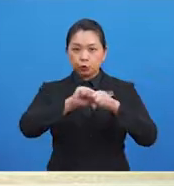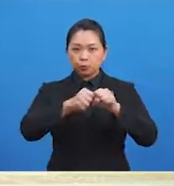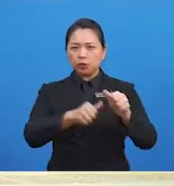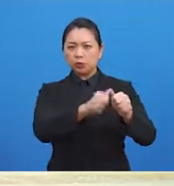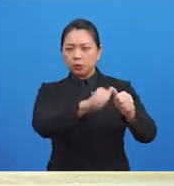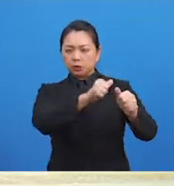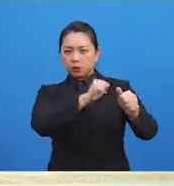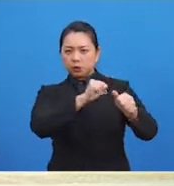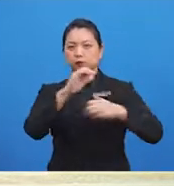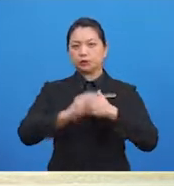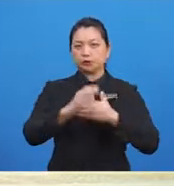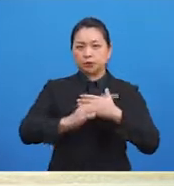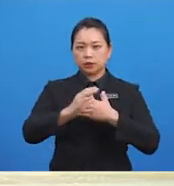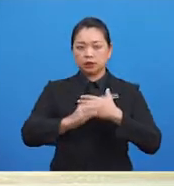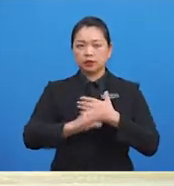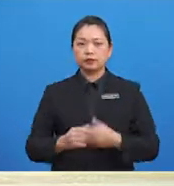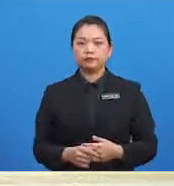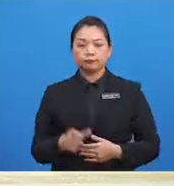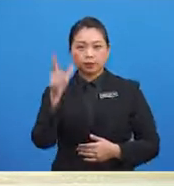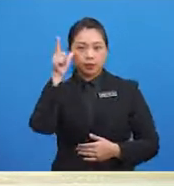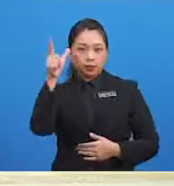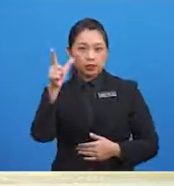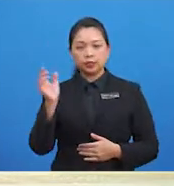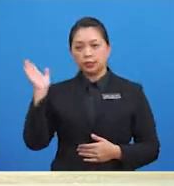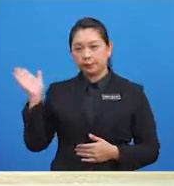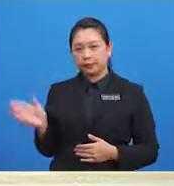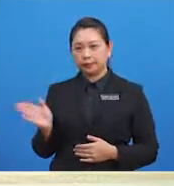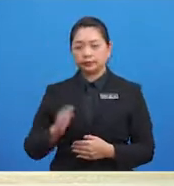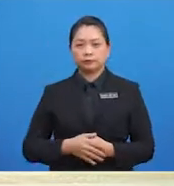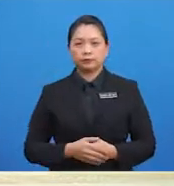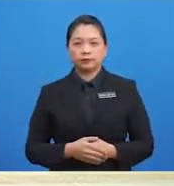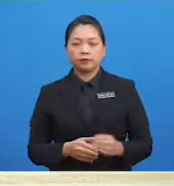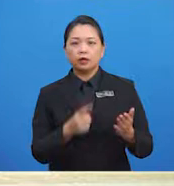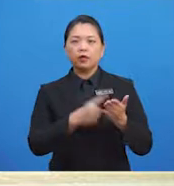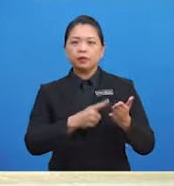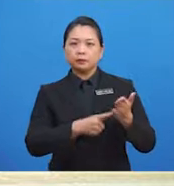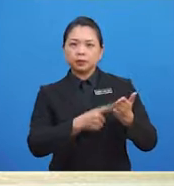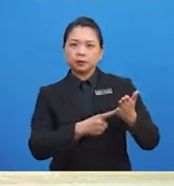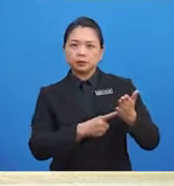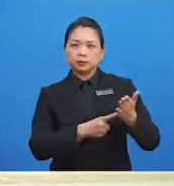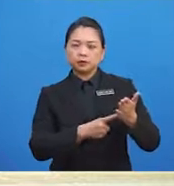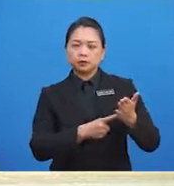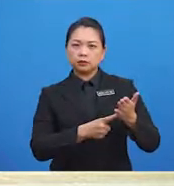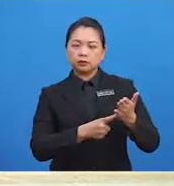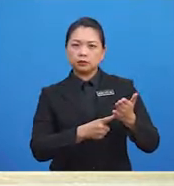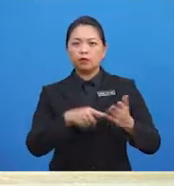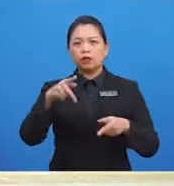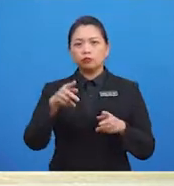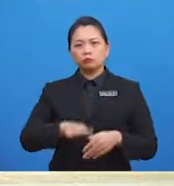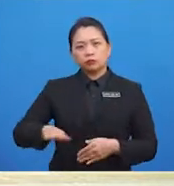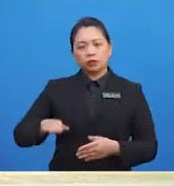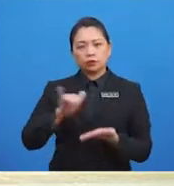memakai atas kepalanya? Ya, topi keledah Kita harus